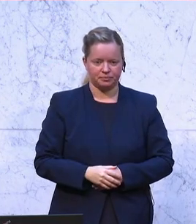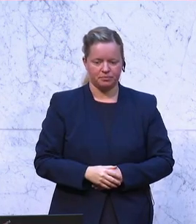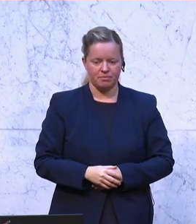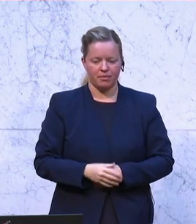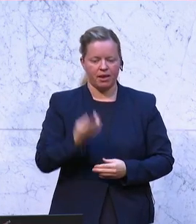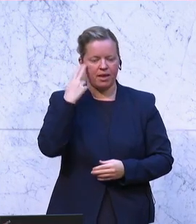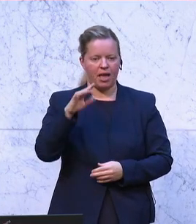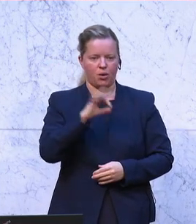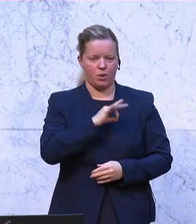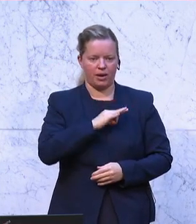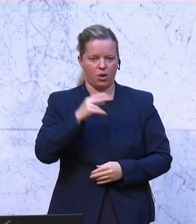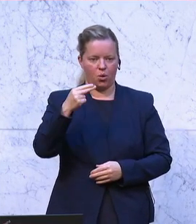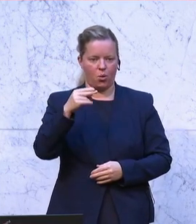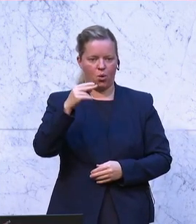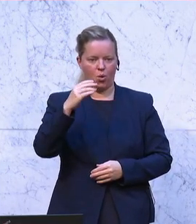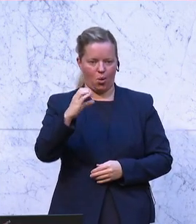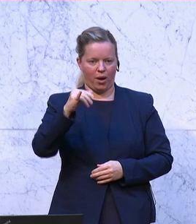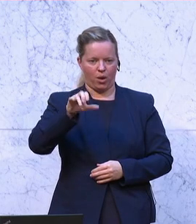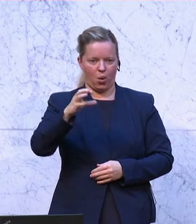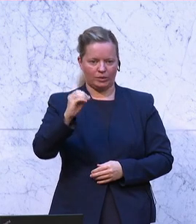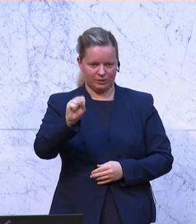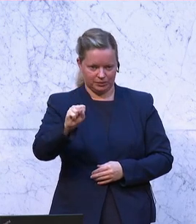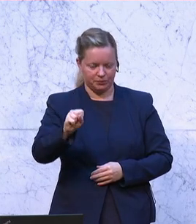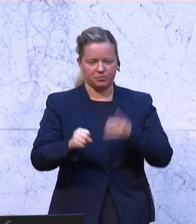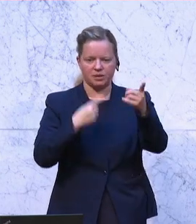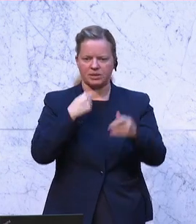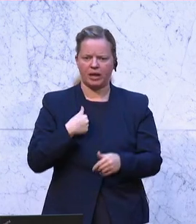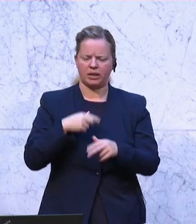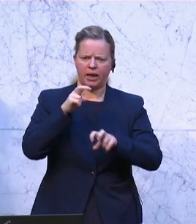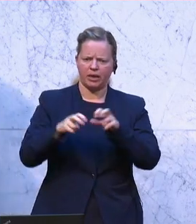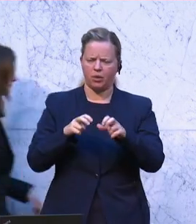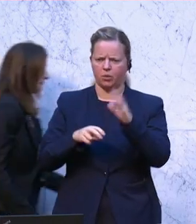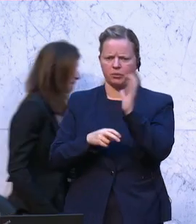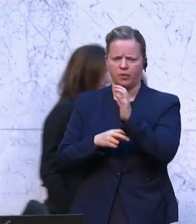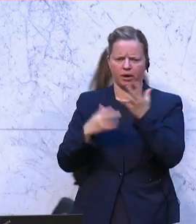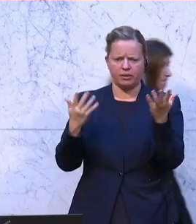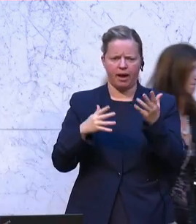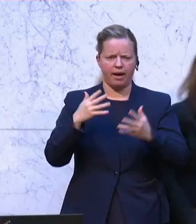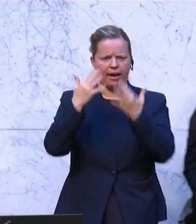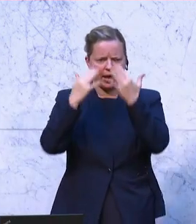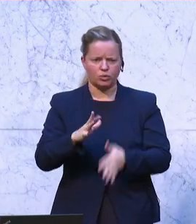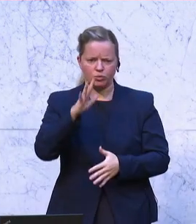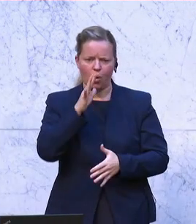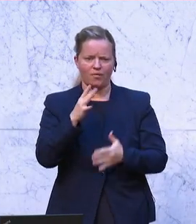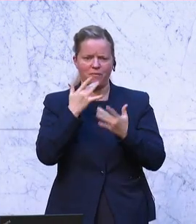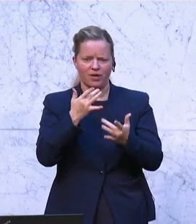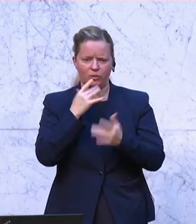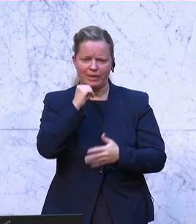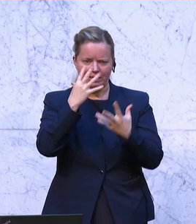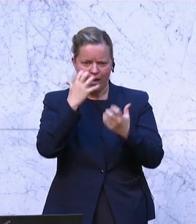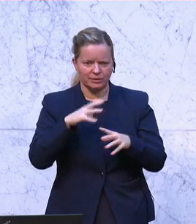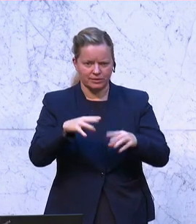ich möchte zu Ihnen kurz eingehen. Sie unterstellen der Regierung, wir würden Empfehlungen des Rechnungshofes nicht ernst nehmen.